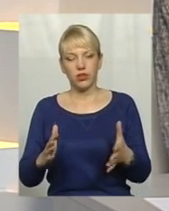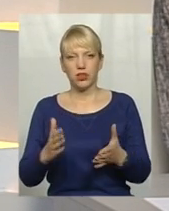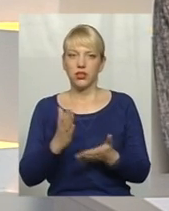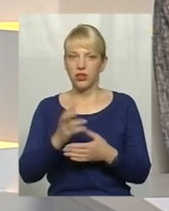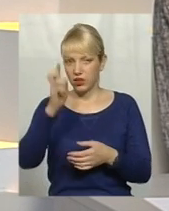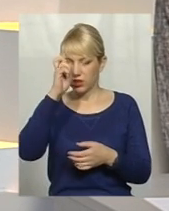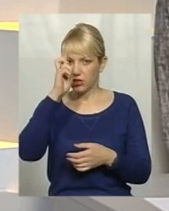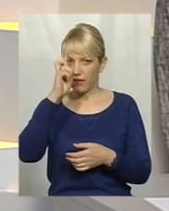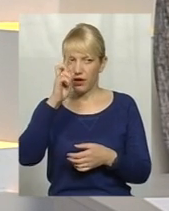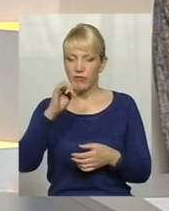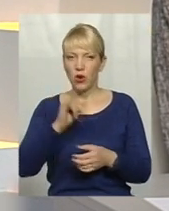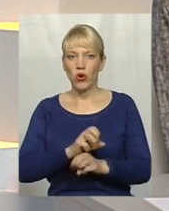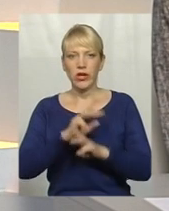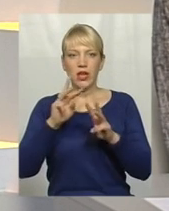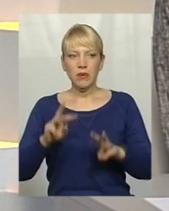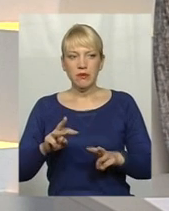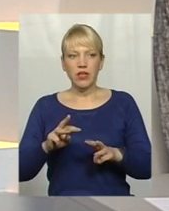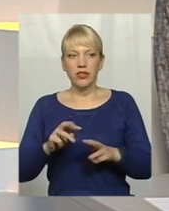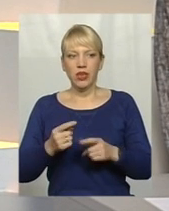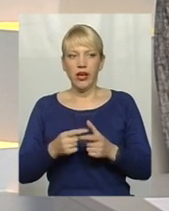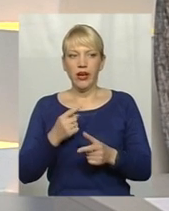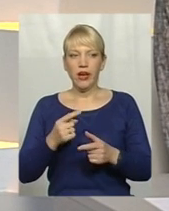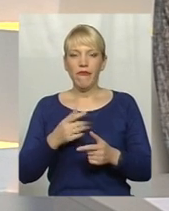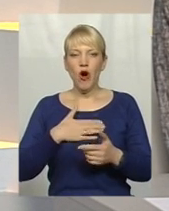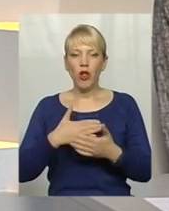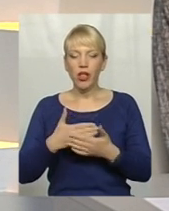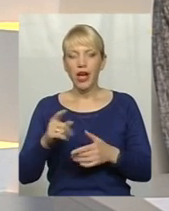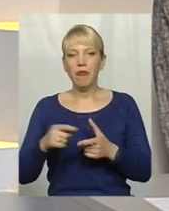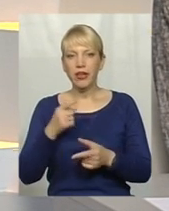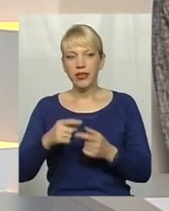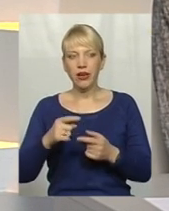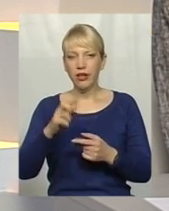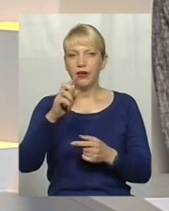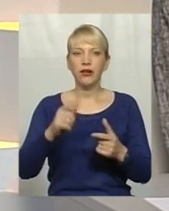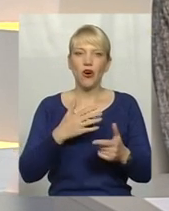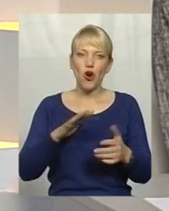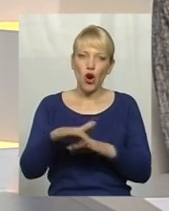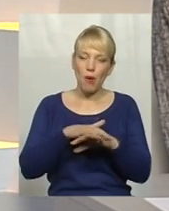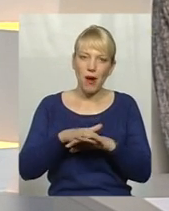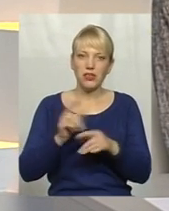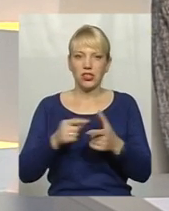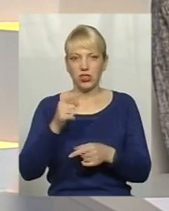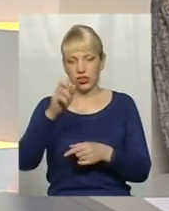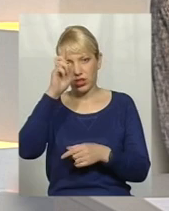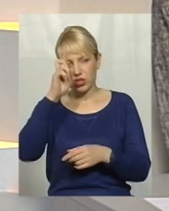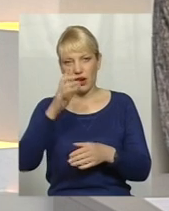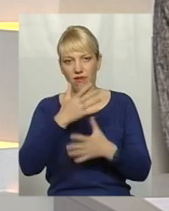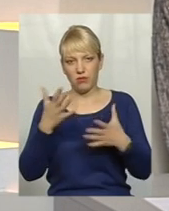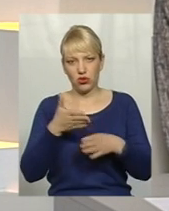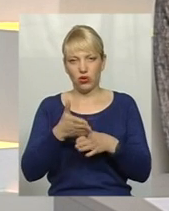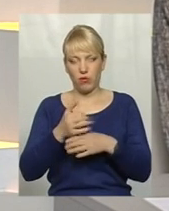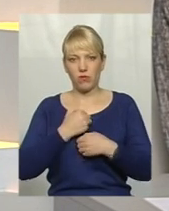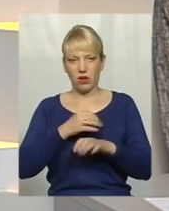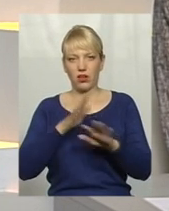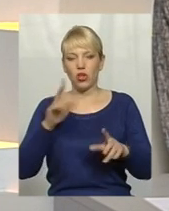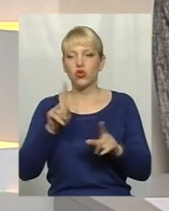Держава у забезпеченні армії, чи все-таки волонтери, а громадські активісти? Чому не вистачає українським міськовим